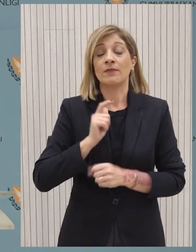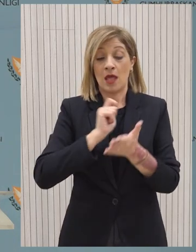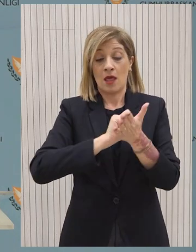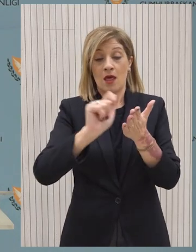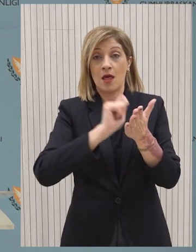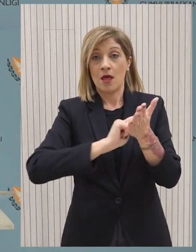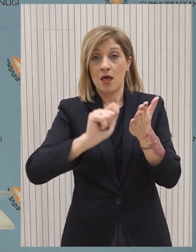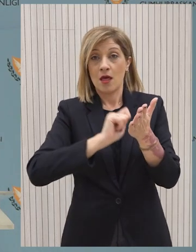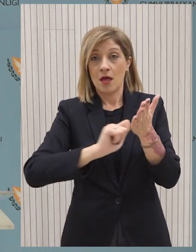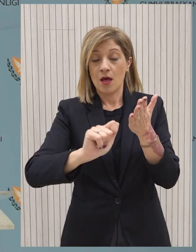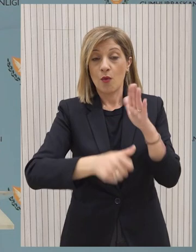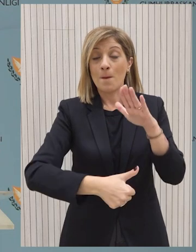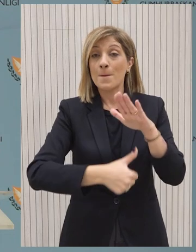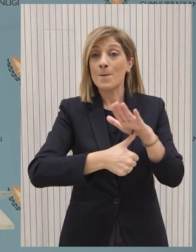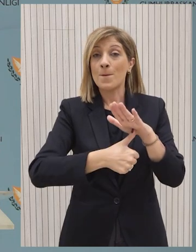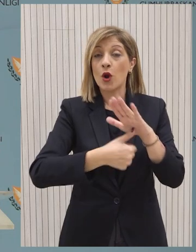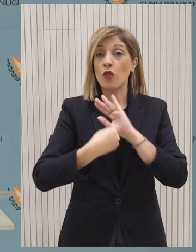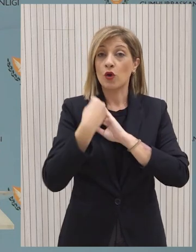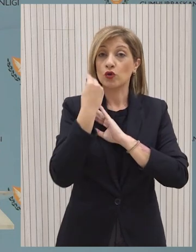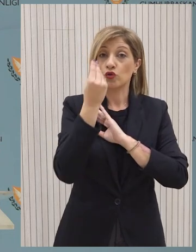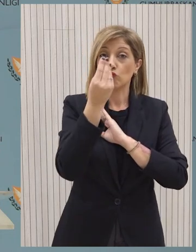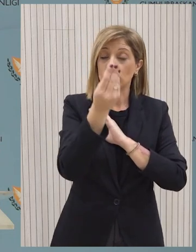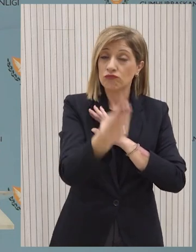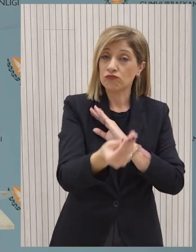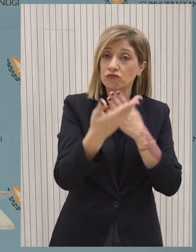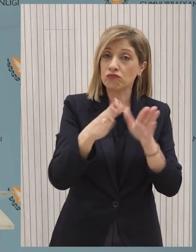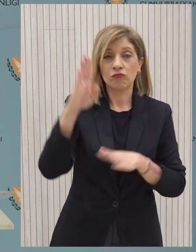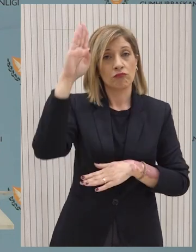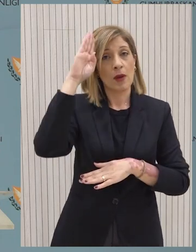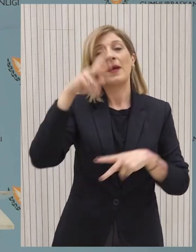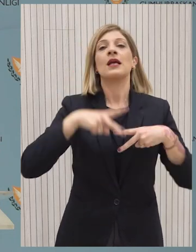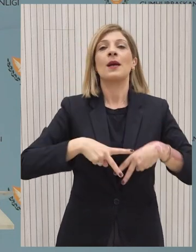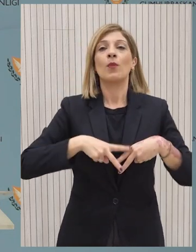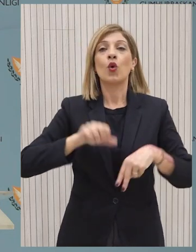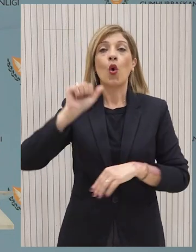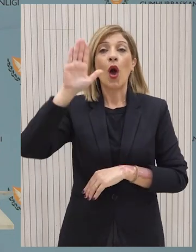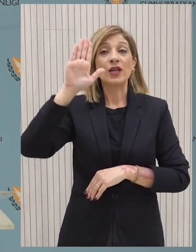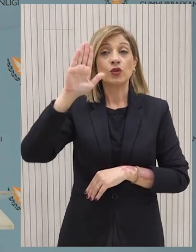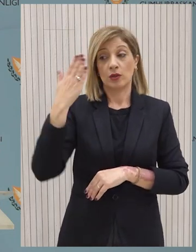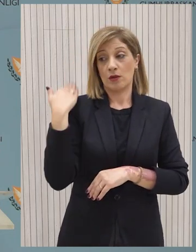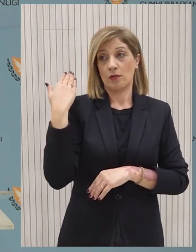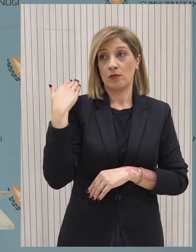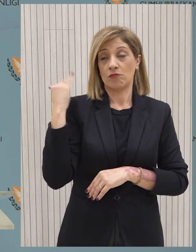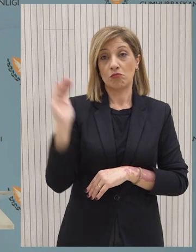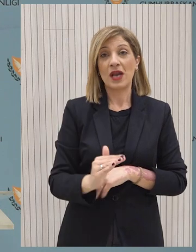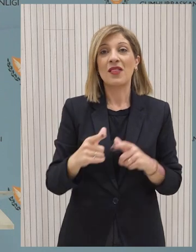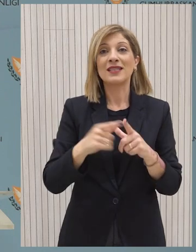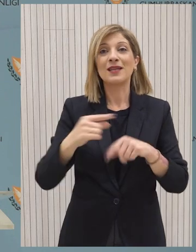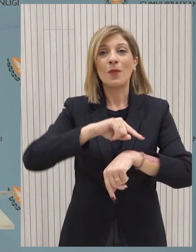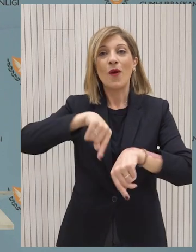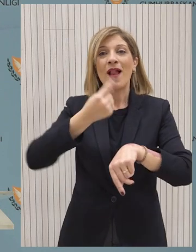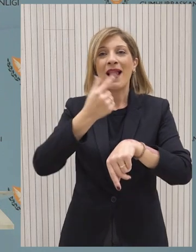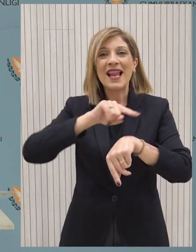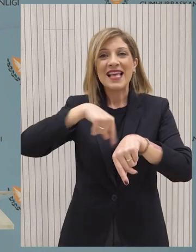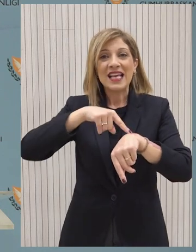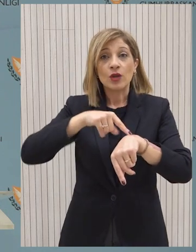Αμερικανό Υπουργό Εξωτερικών, να απευθυμίσω ότι βρέθηκε για λίγες ώρες στην Κύπρο, ακριβώς για αυτή την πρωτοβουλία, άρα δεν νομίζω ο Αμερικανός Υπουργός Εξωτερικών να